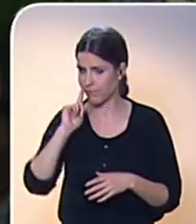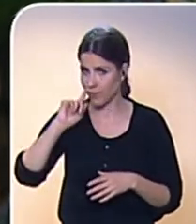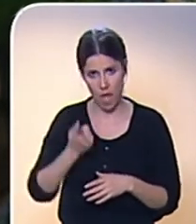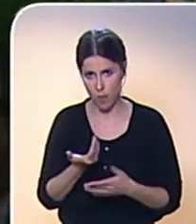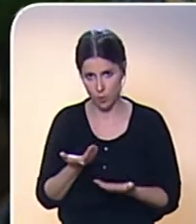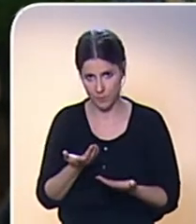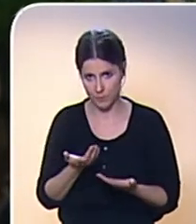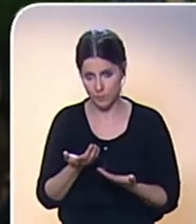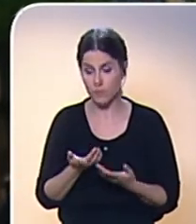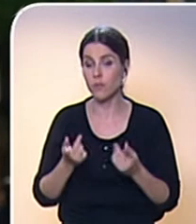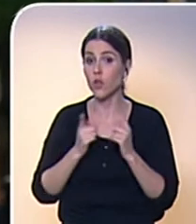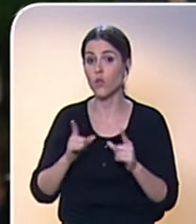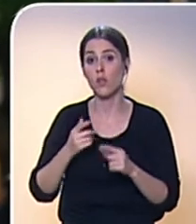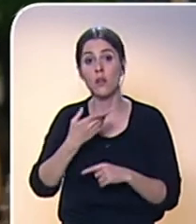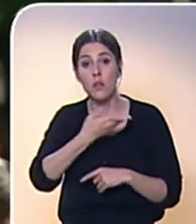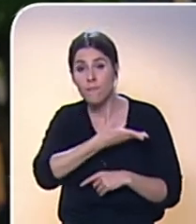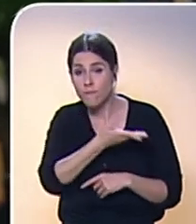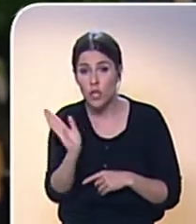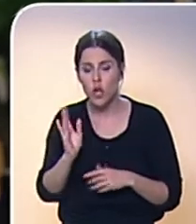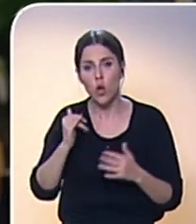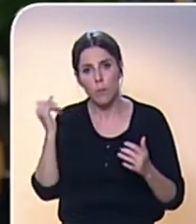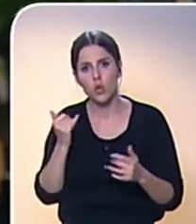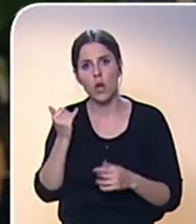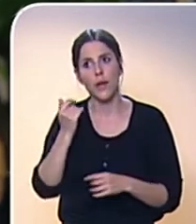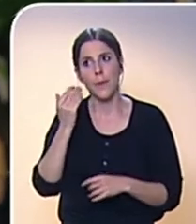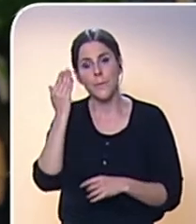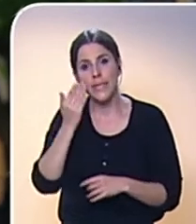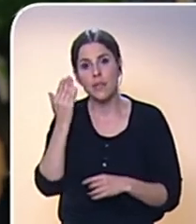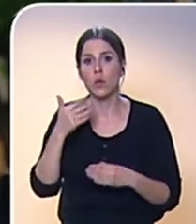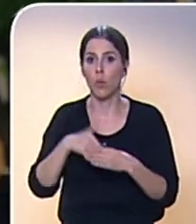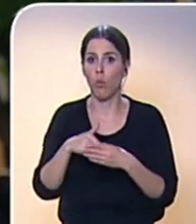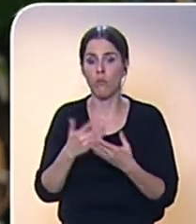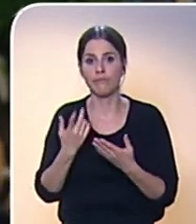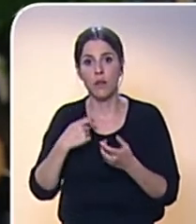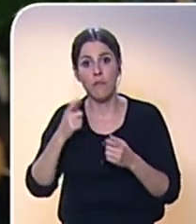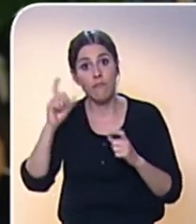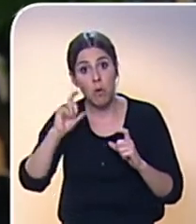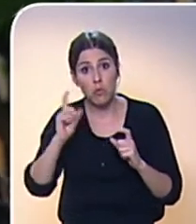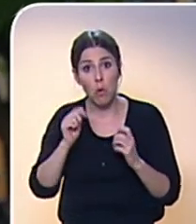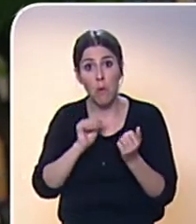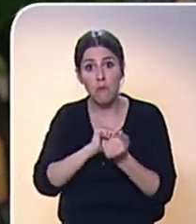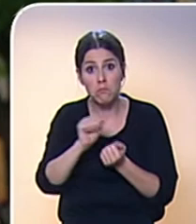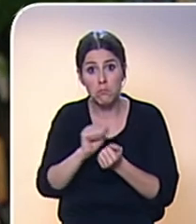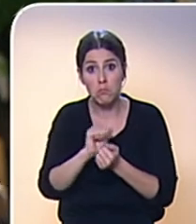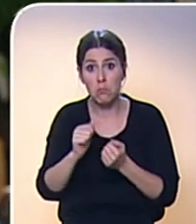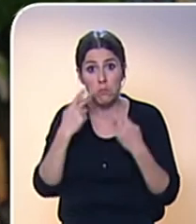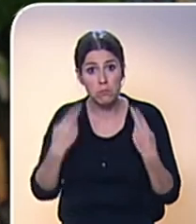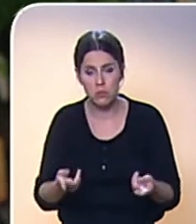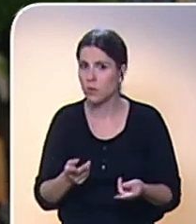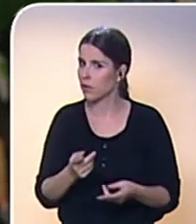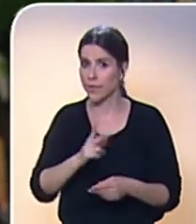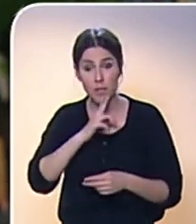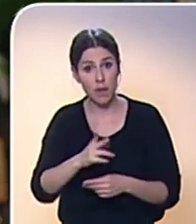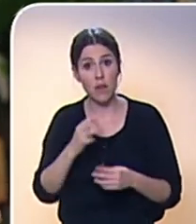Lidé si stále čím dál tím více nechávají vyvolávat fotografie, zakládají ji do ALP,